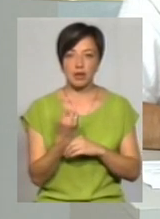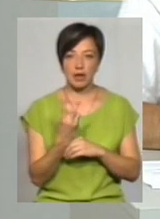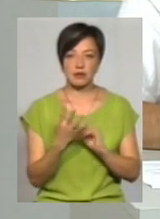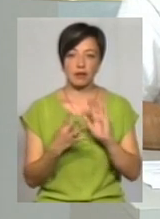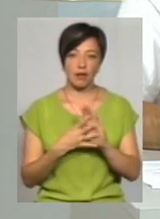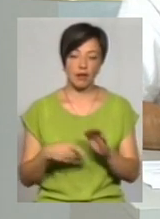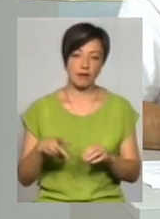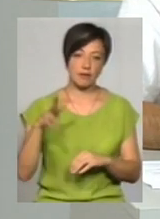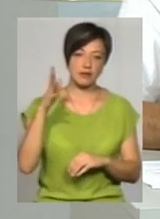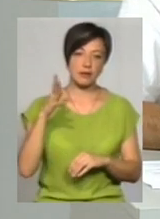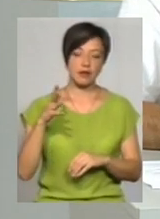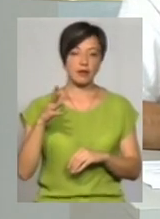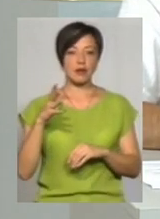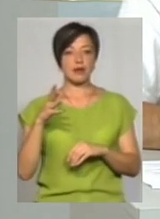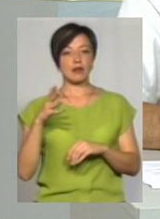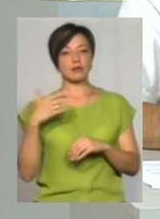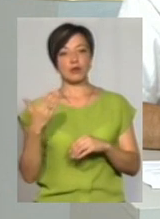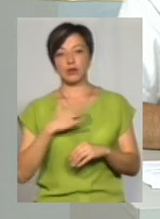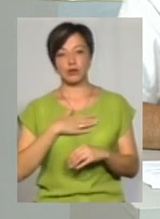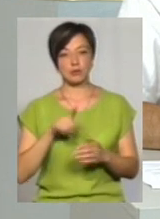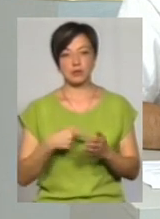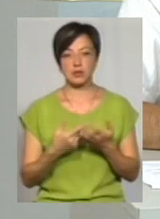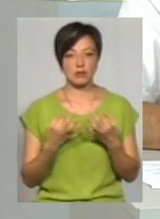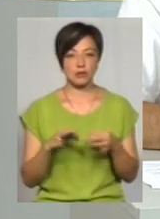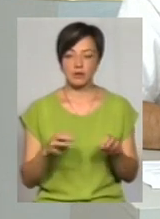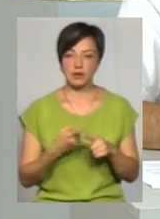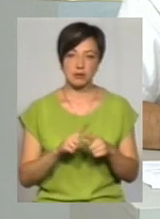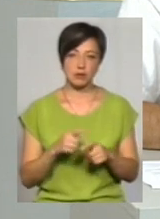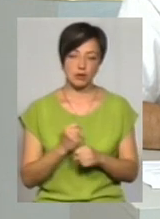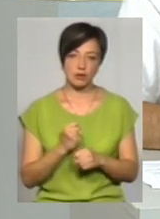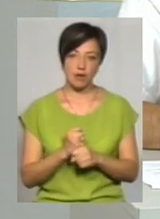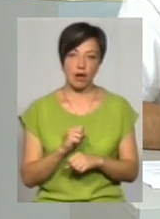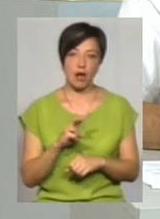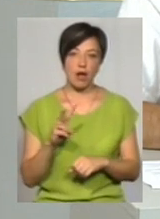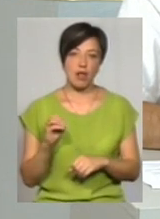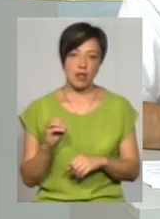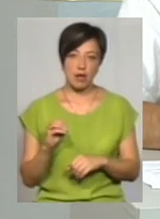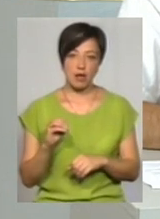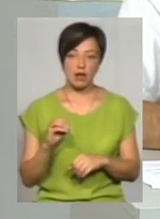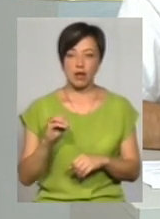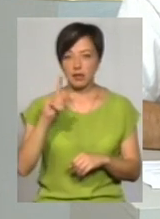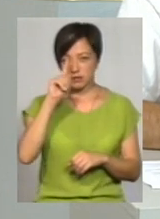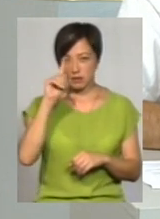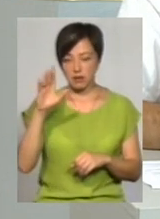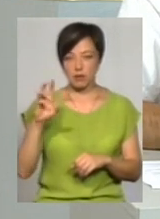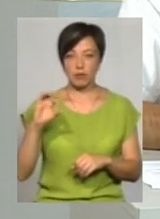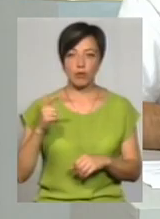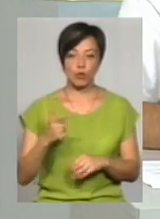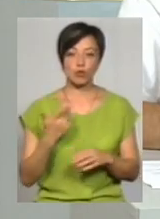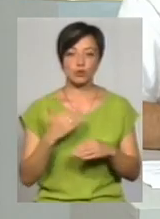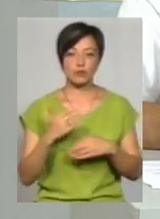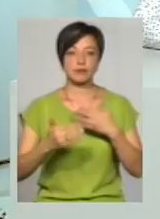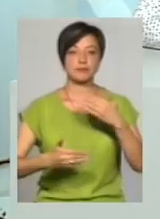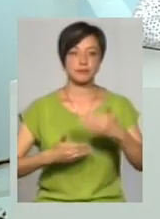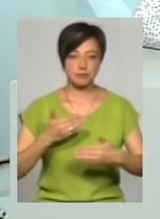поверхів. Та сторона нашого міста, вона не позволяє над цим працювати. Але, слава Богу, що вже зрушилися,